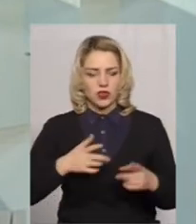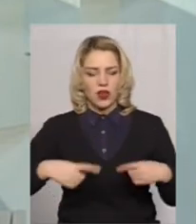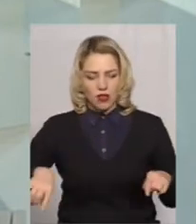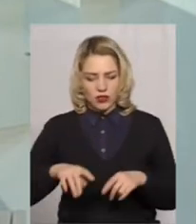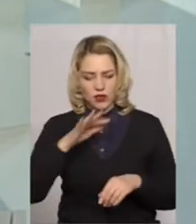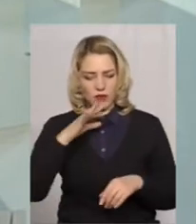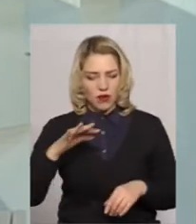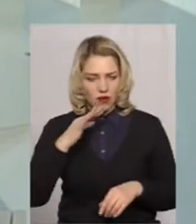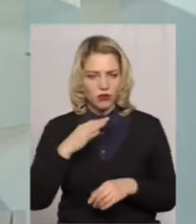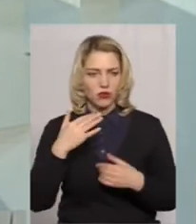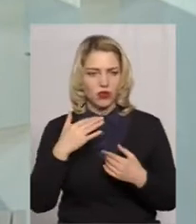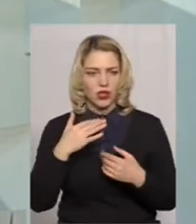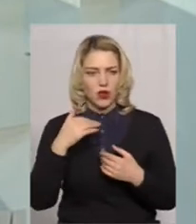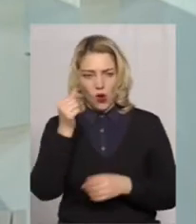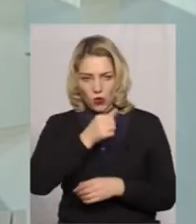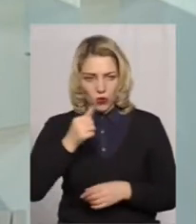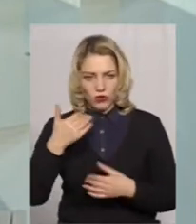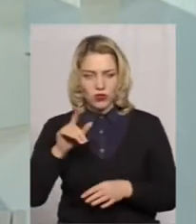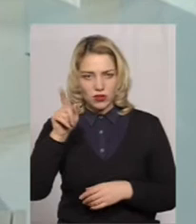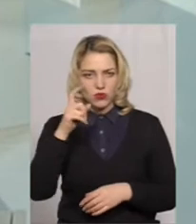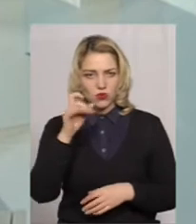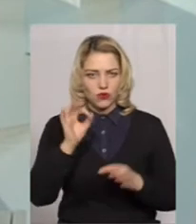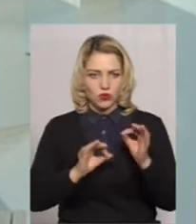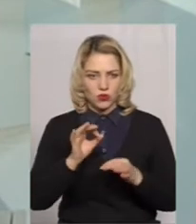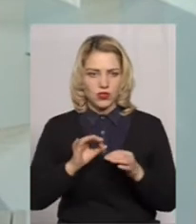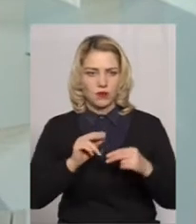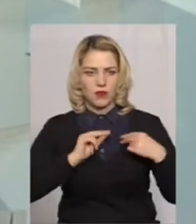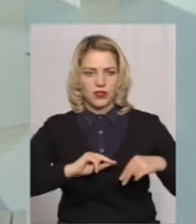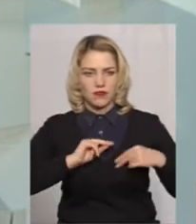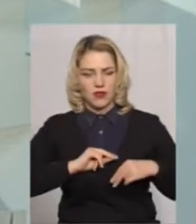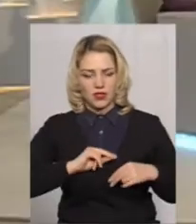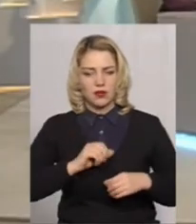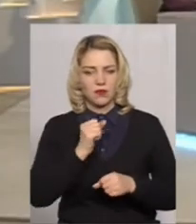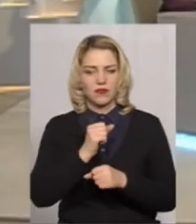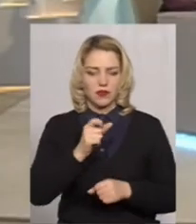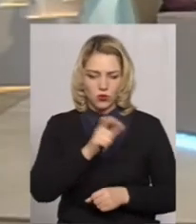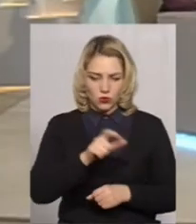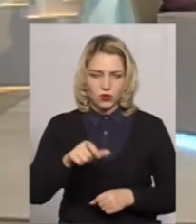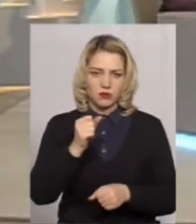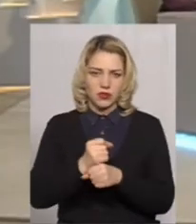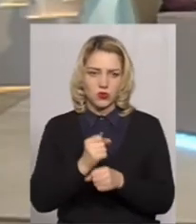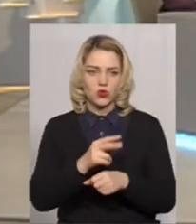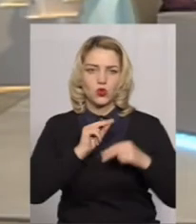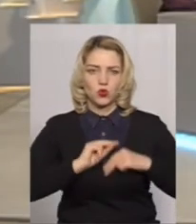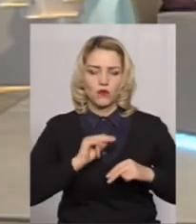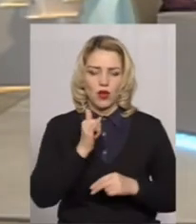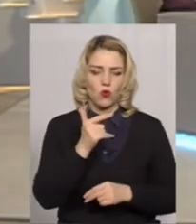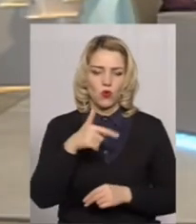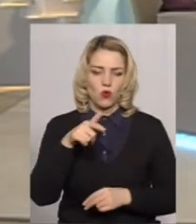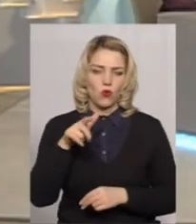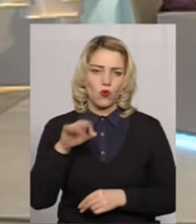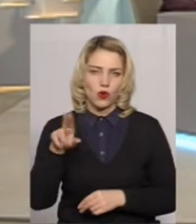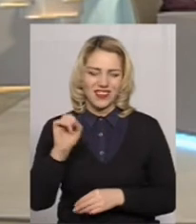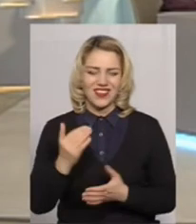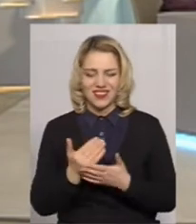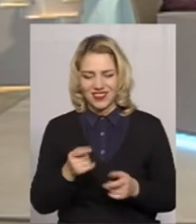років на цьому ринку, там 100% працівників працюють за трудовими угодами. Є такі, скажімо так,